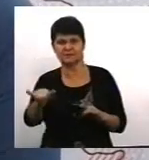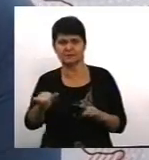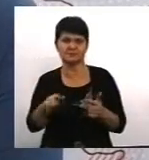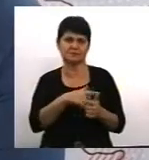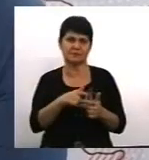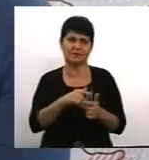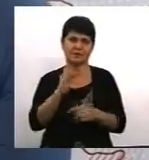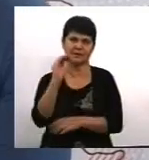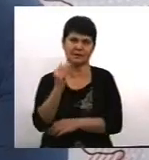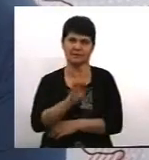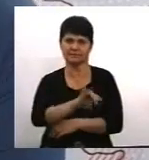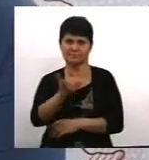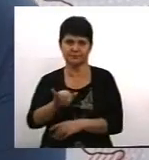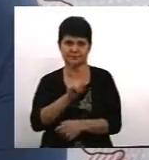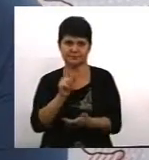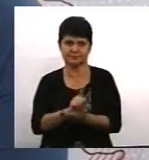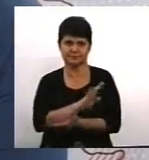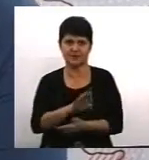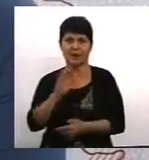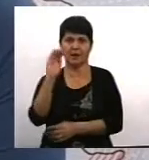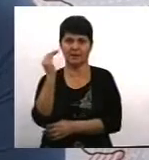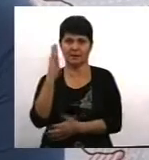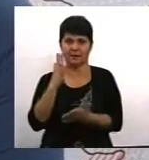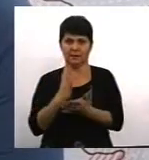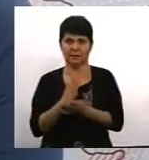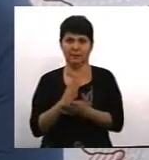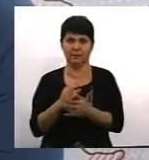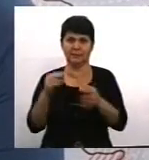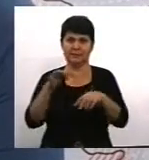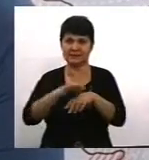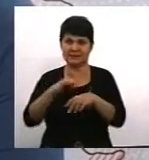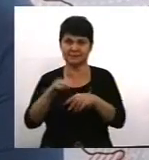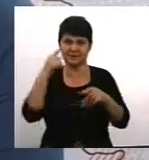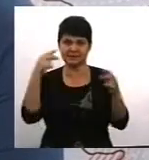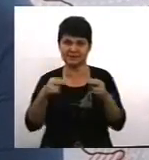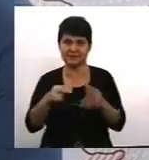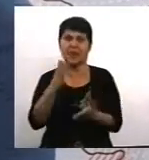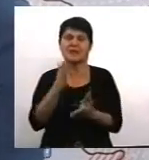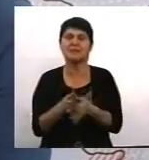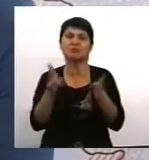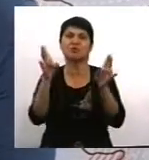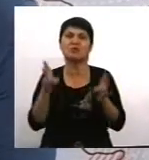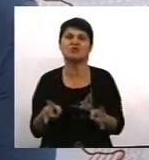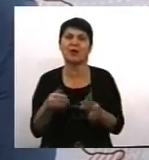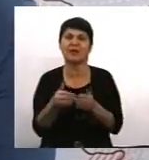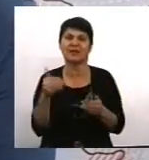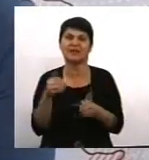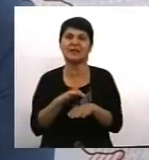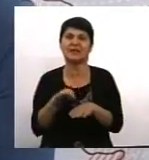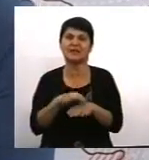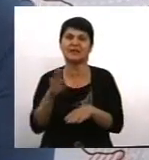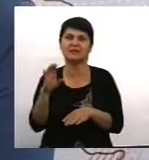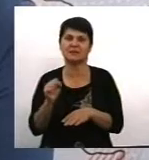дитини. Дитина, яка стала свідком насильства, визнається постраждалою від насильства. Цілий має бути цикл